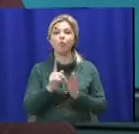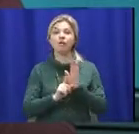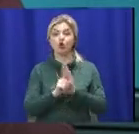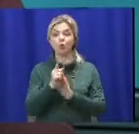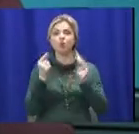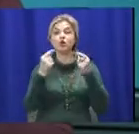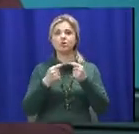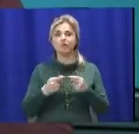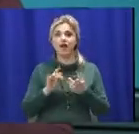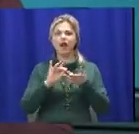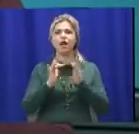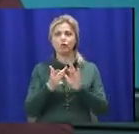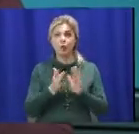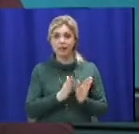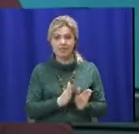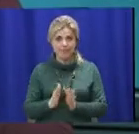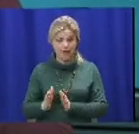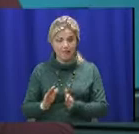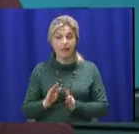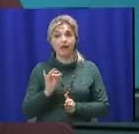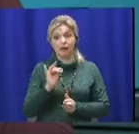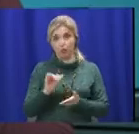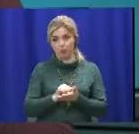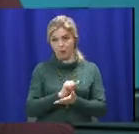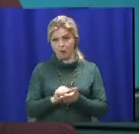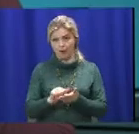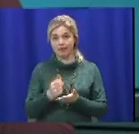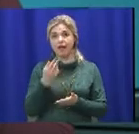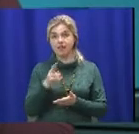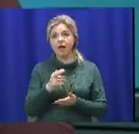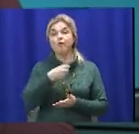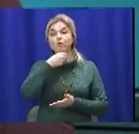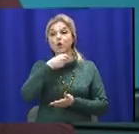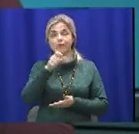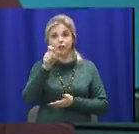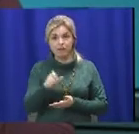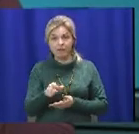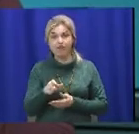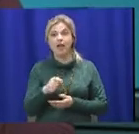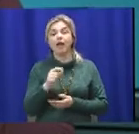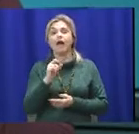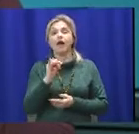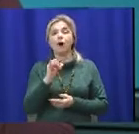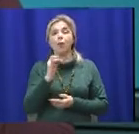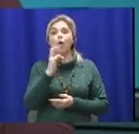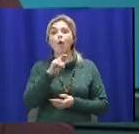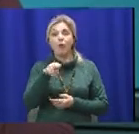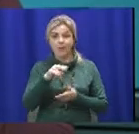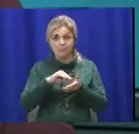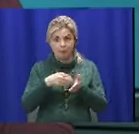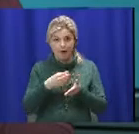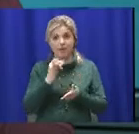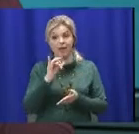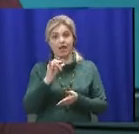соответствуючі електронні системи, і документи для взрослого чоловіка, це індентифікаційний код і паспорт,